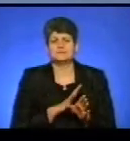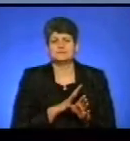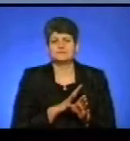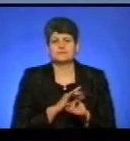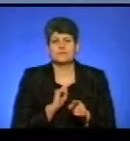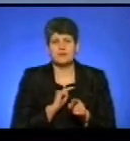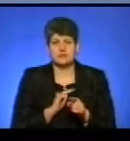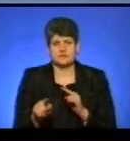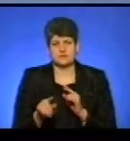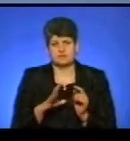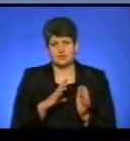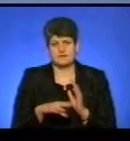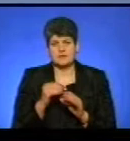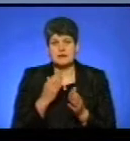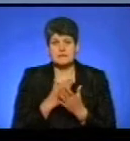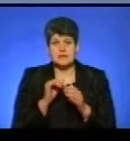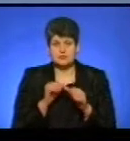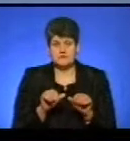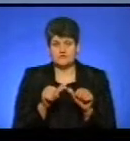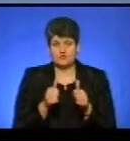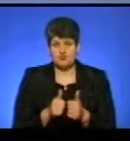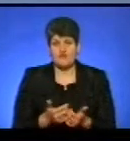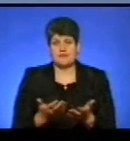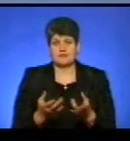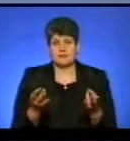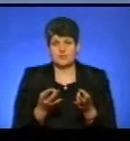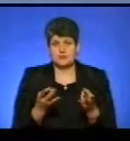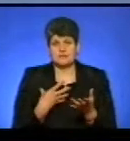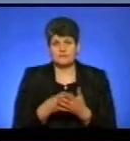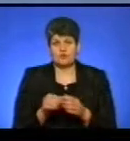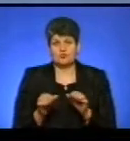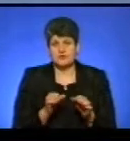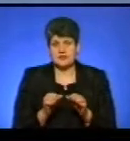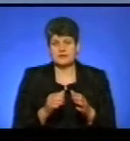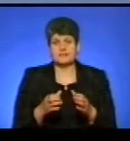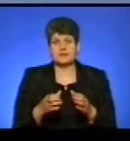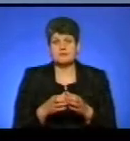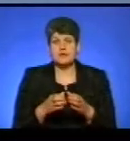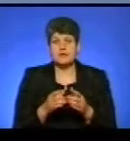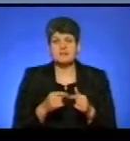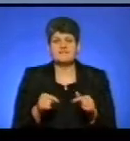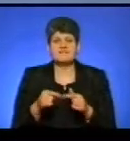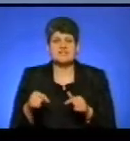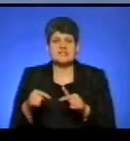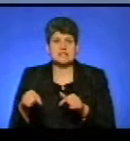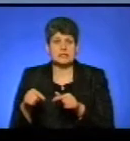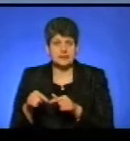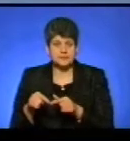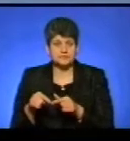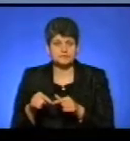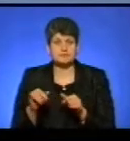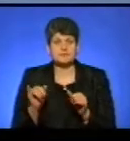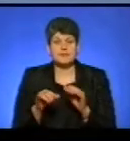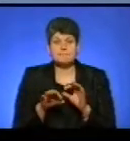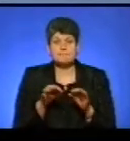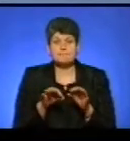скоріше етап виборів і мали можливість сформувати відповідні свої управління, департаменти, відділи і, відповідно,